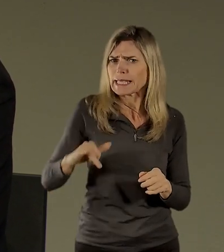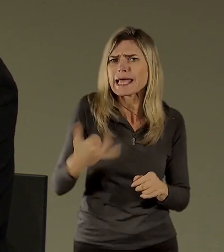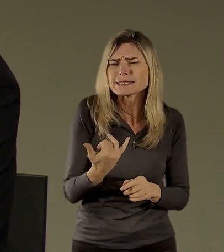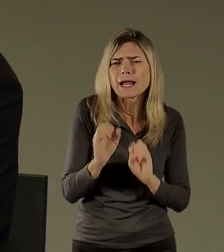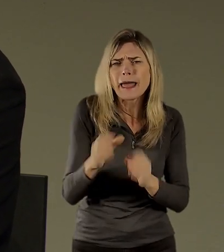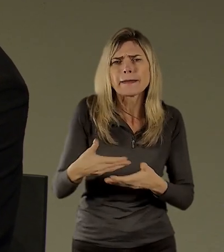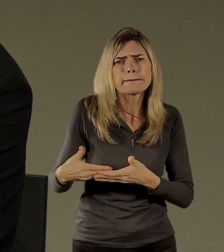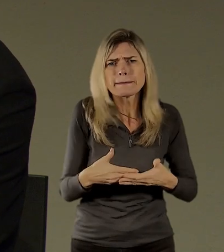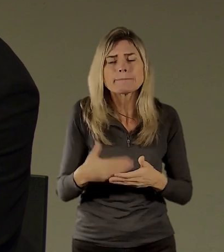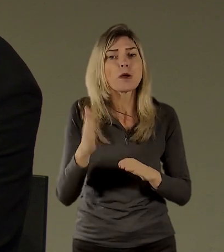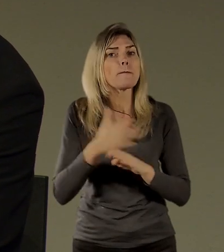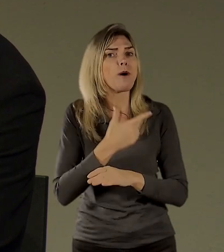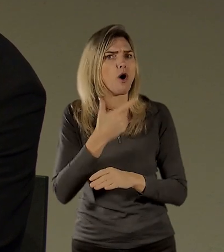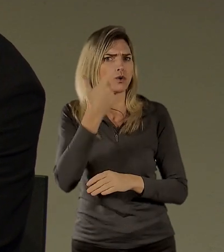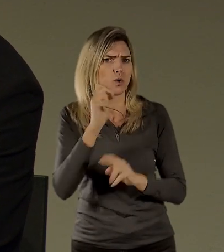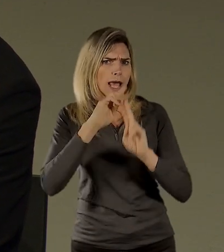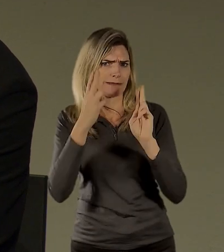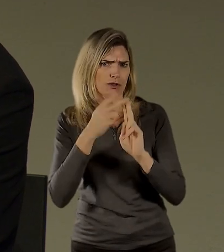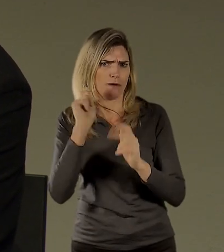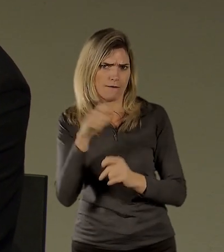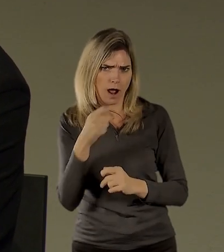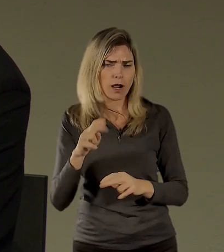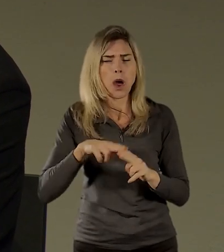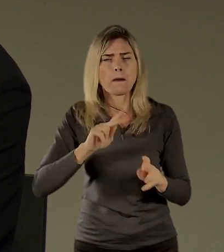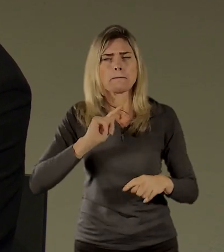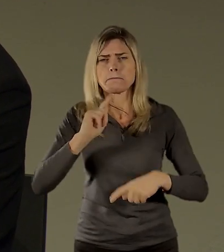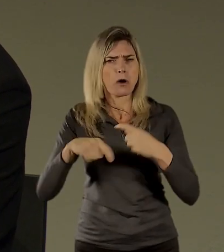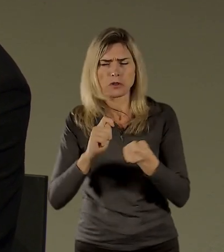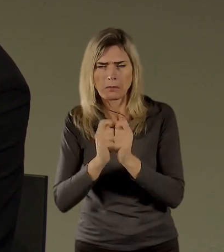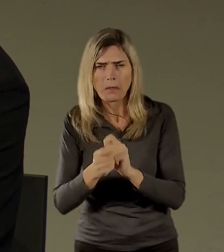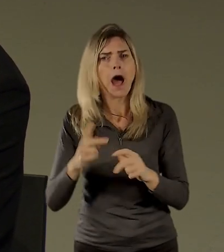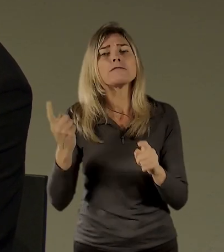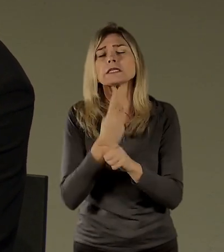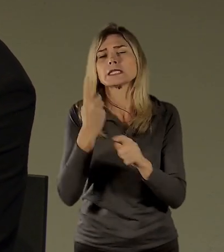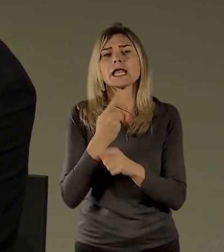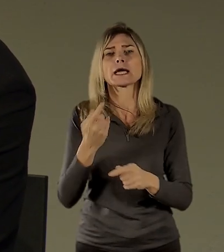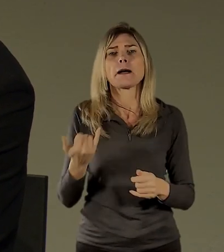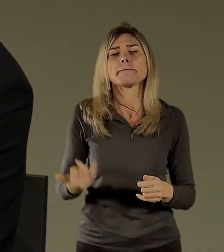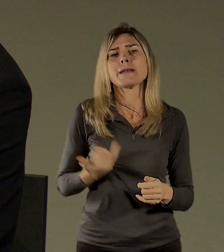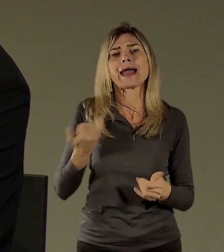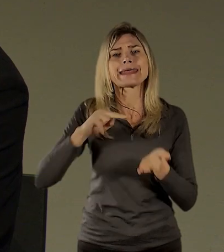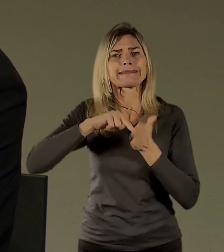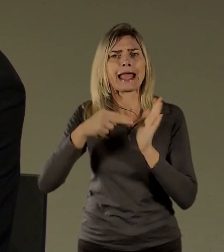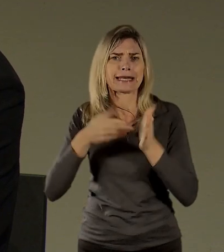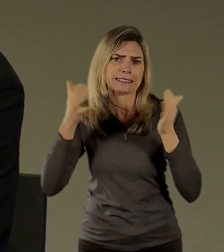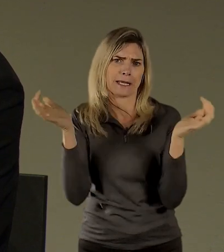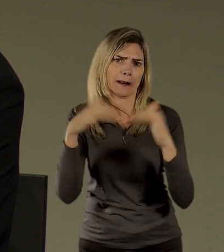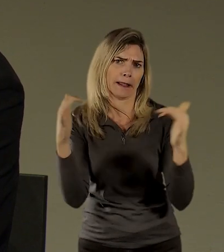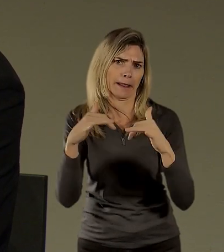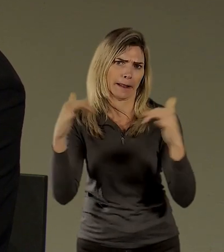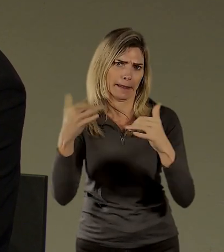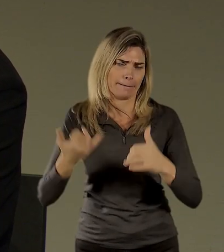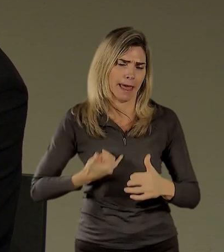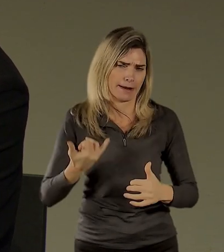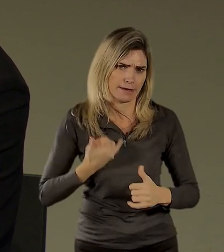mluvím o době po druhé světové válce a skončila tam stanice mladých techniků. Od té doby, to znamená